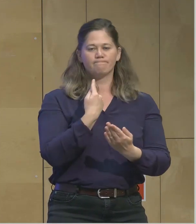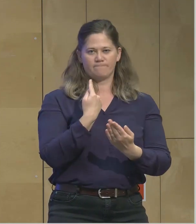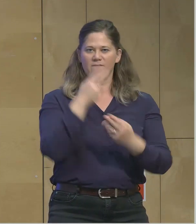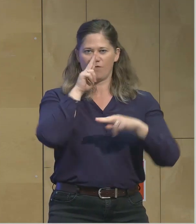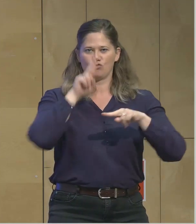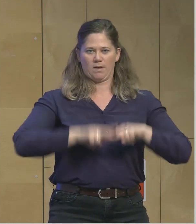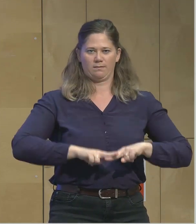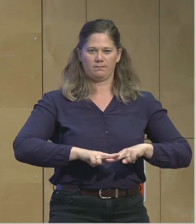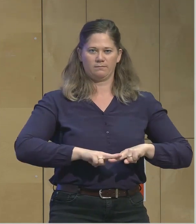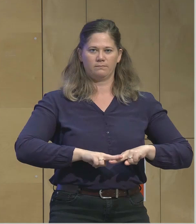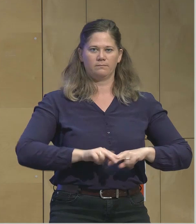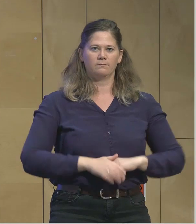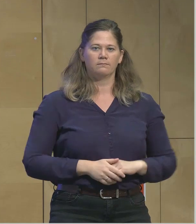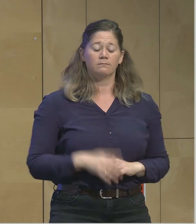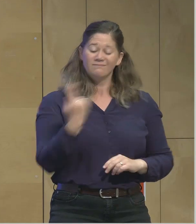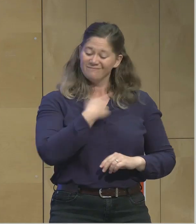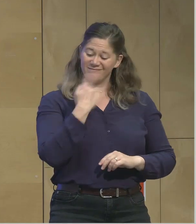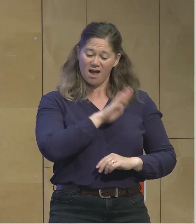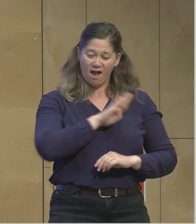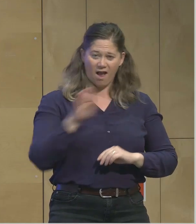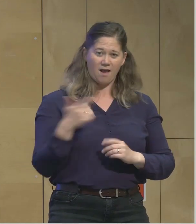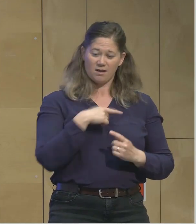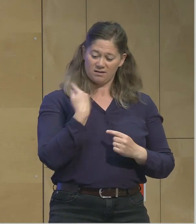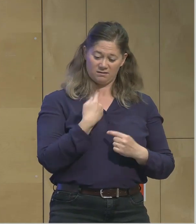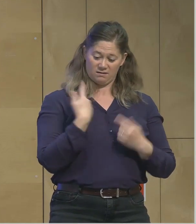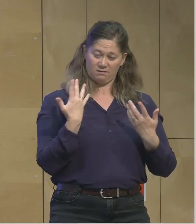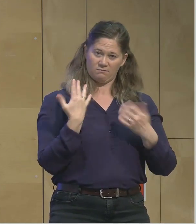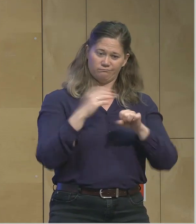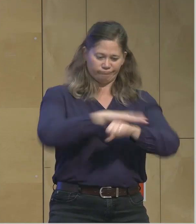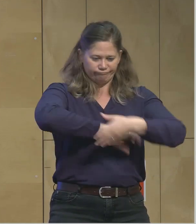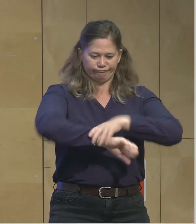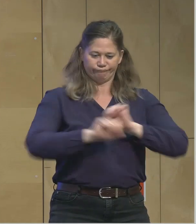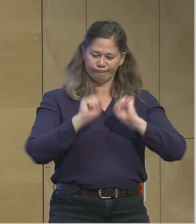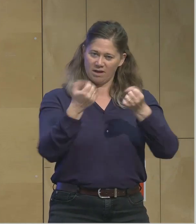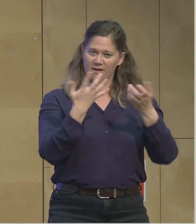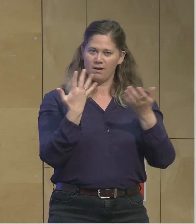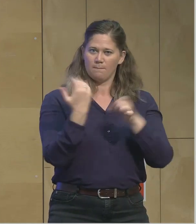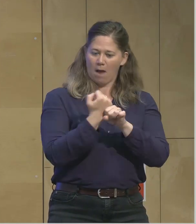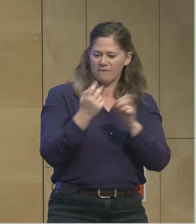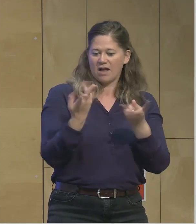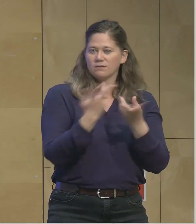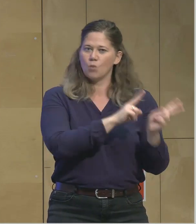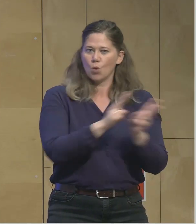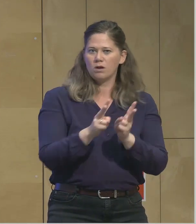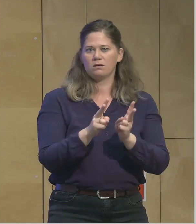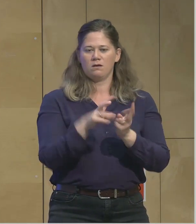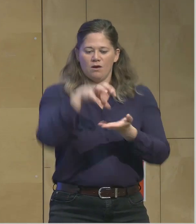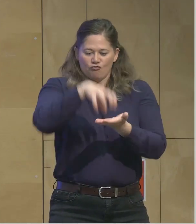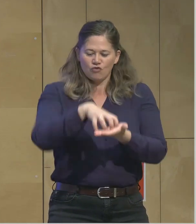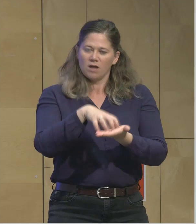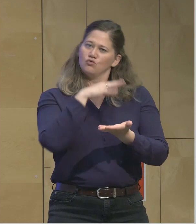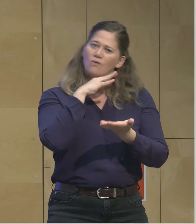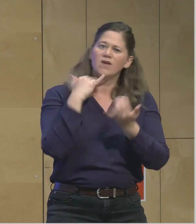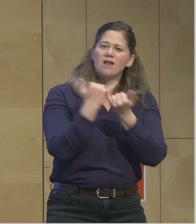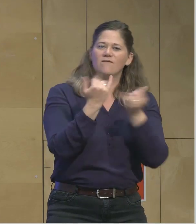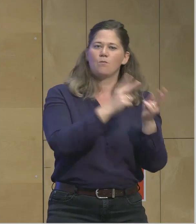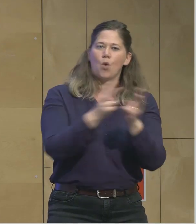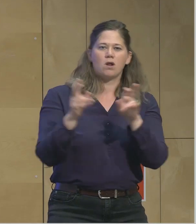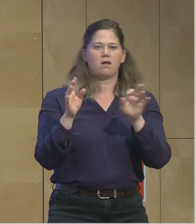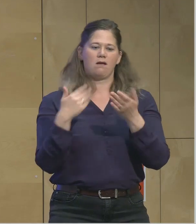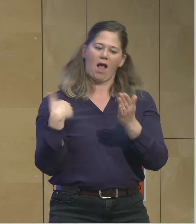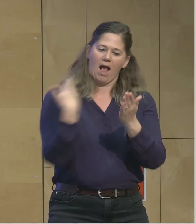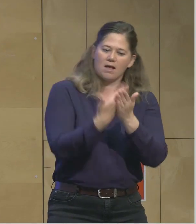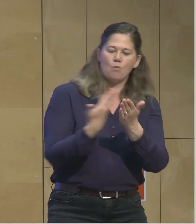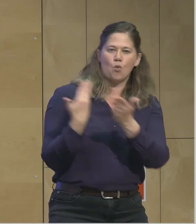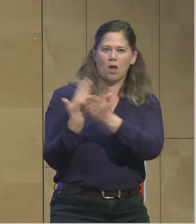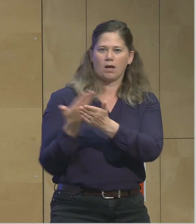alles in unserer Kraft tun, damit die Stadt so viel wie möglich in die Wege leitet, damit es der Bevölkerung in Salzburg besser